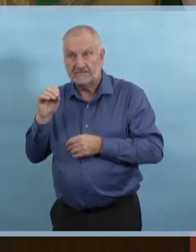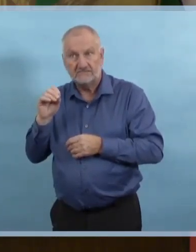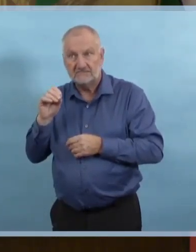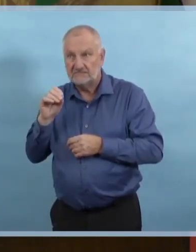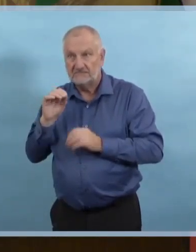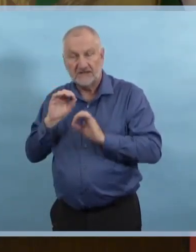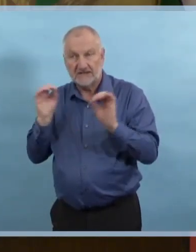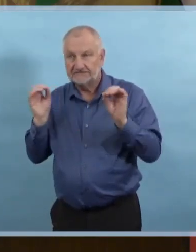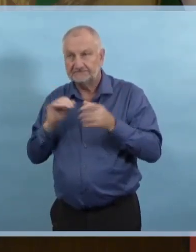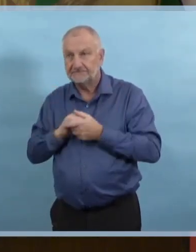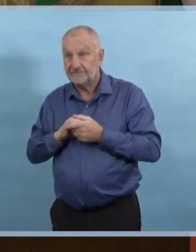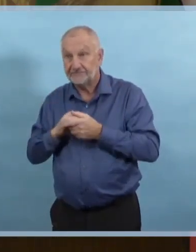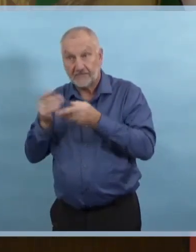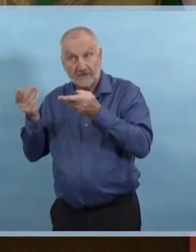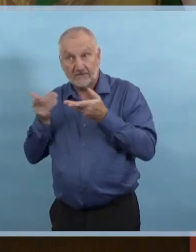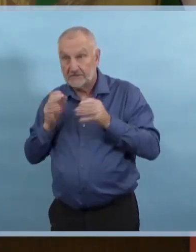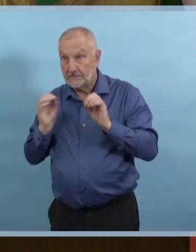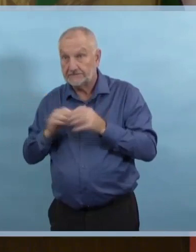De CKDN, Matt.